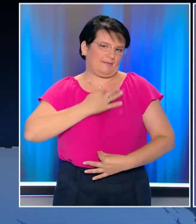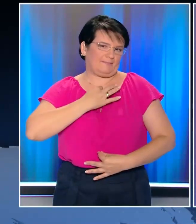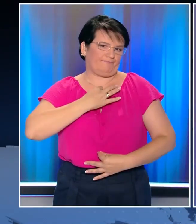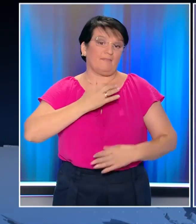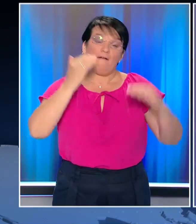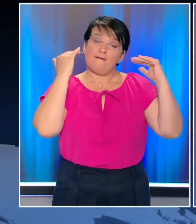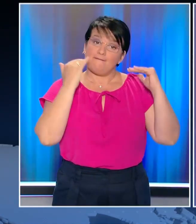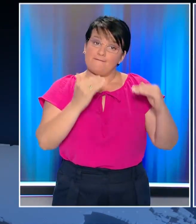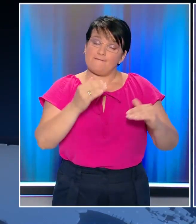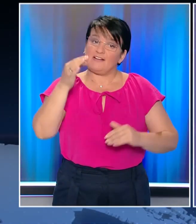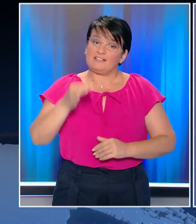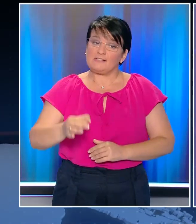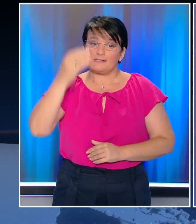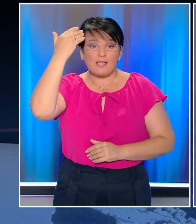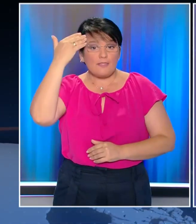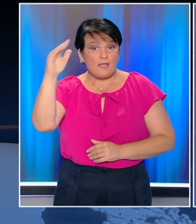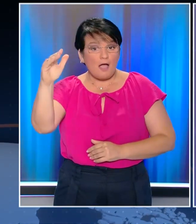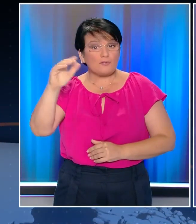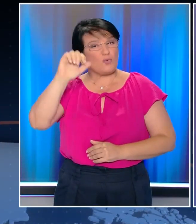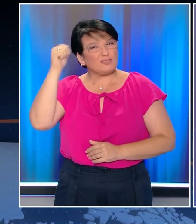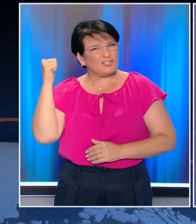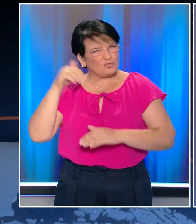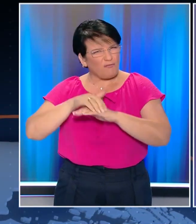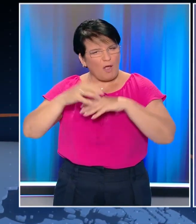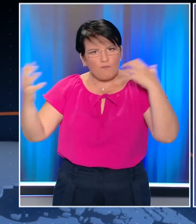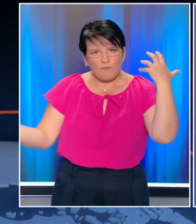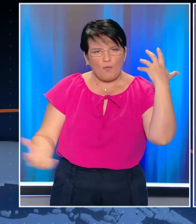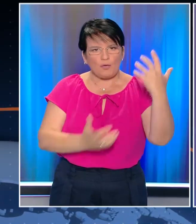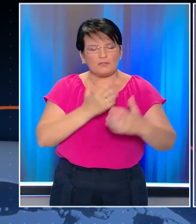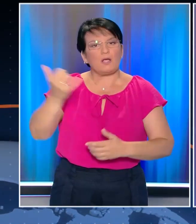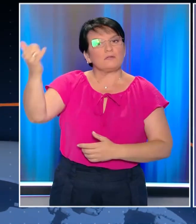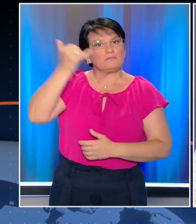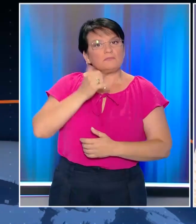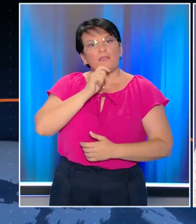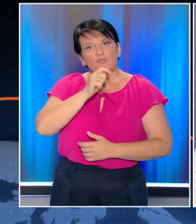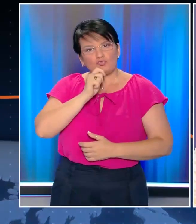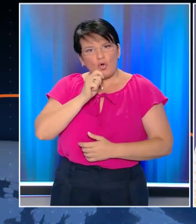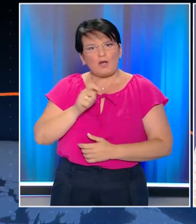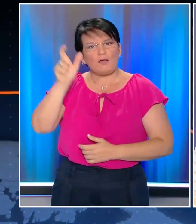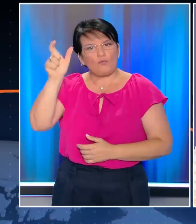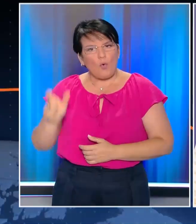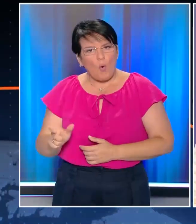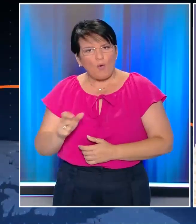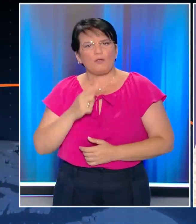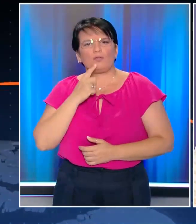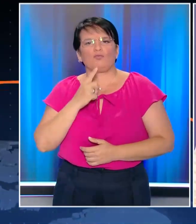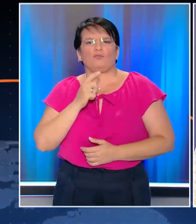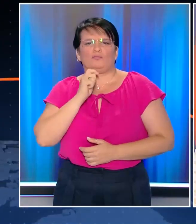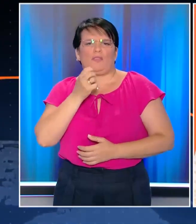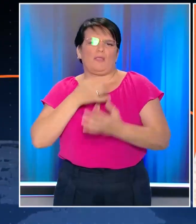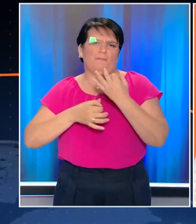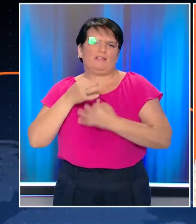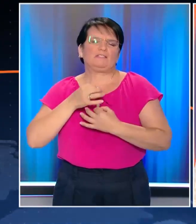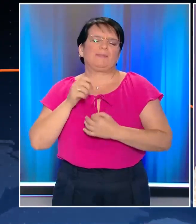Συνεχίζεται η μάχη με τις φλόγες, τη φωτιά που μένεται από χθες στη Θάσο. Να συνδεθούμε με τον Αντώνη Τσολιναρά που θα μας δώσει τη νεότερη εικόνα από το πύρινο